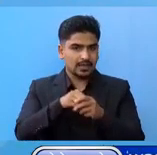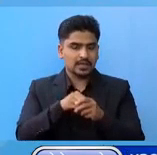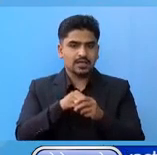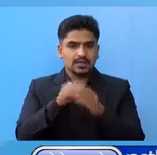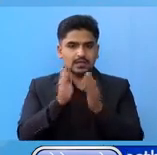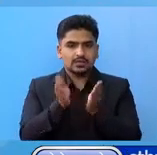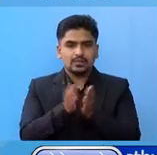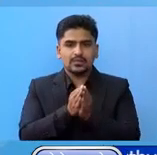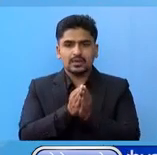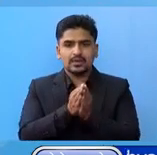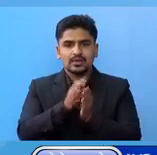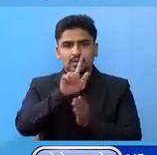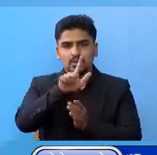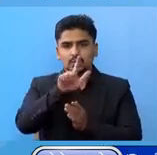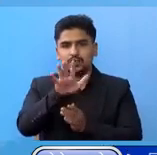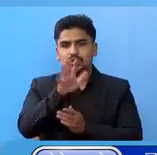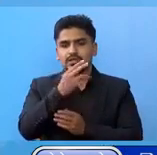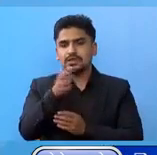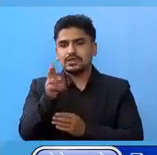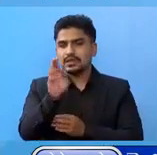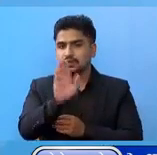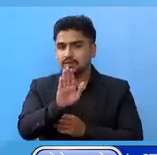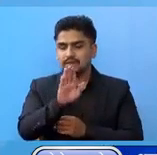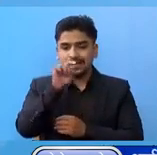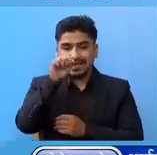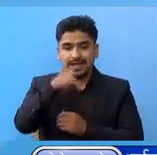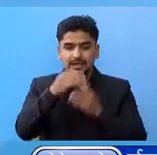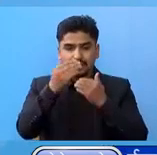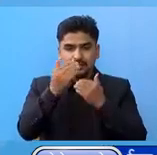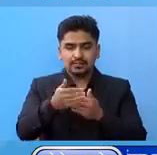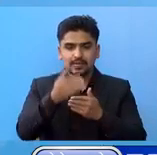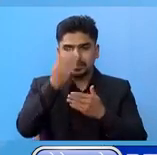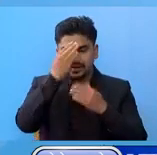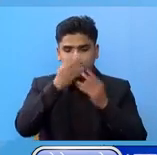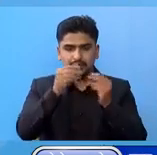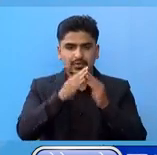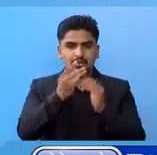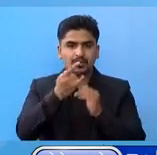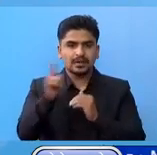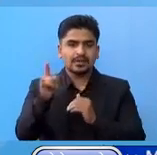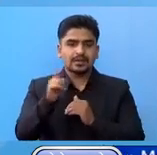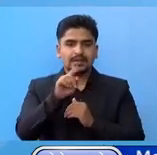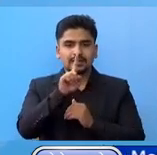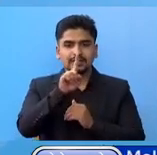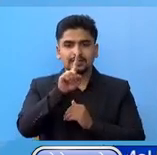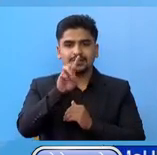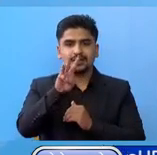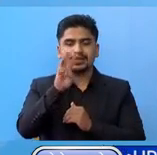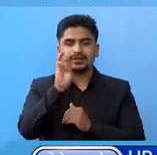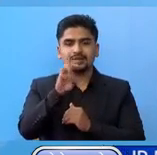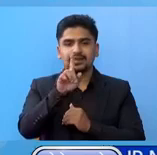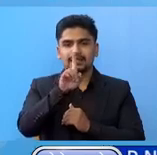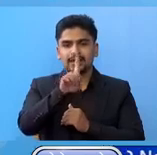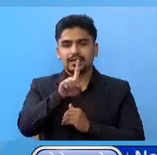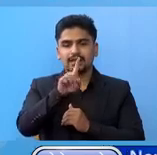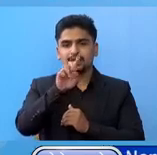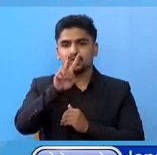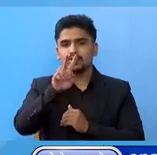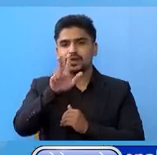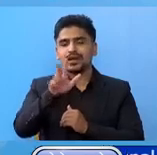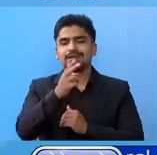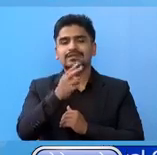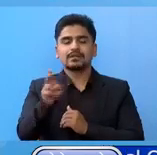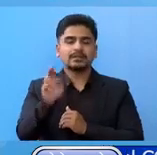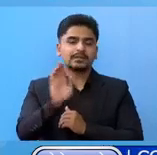जम्मां 55 जना हुनुँँँँछ रा आजसम्मां डिस्टाज हुने हुने जम्मां 13,128